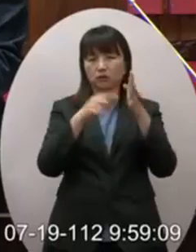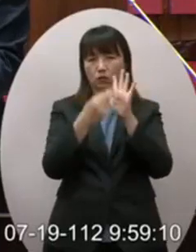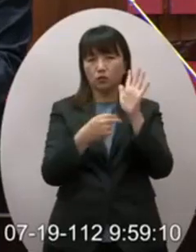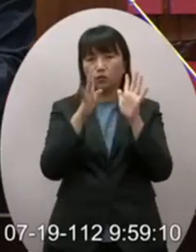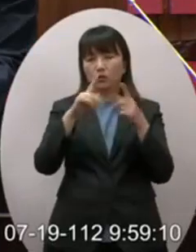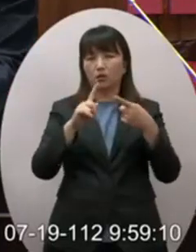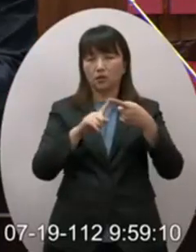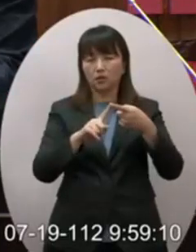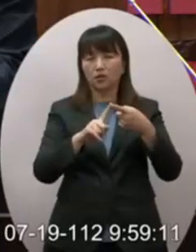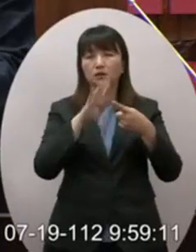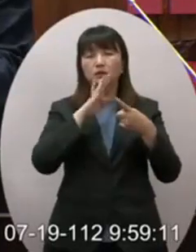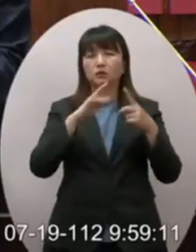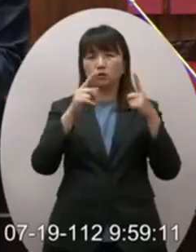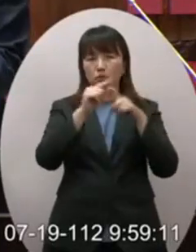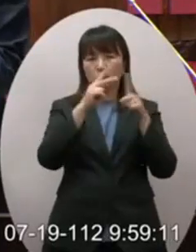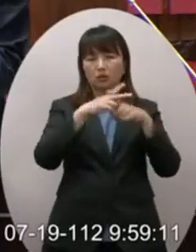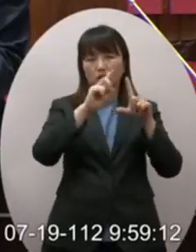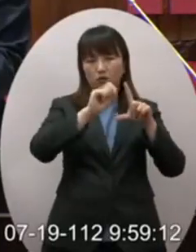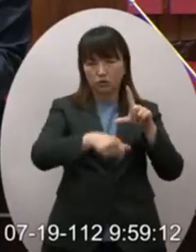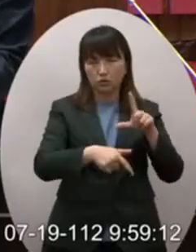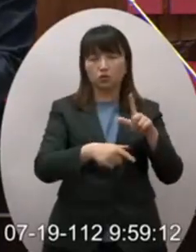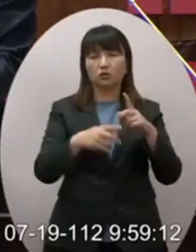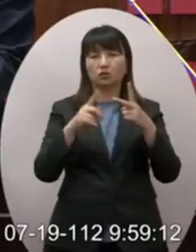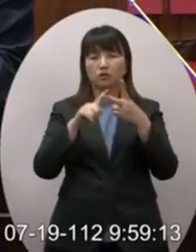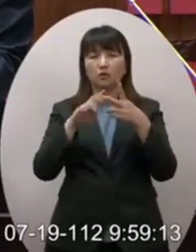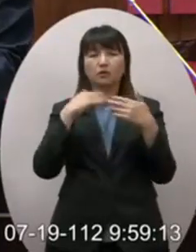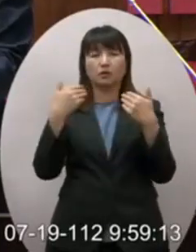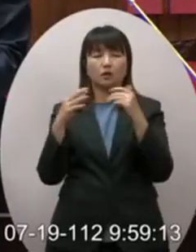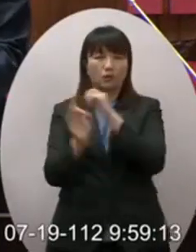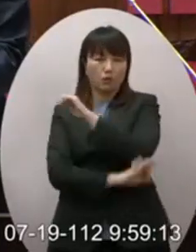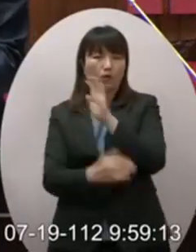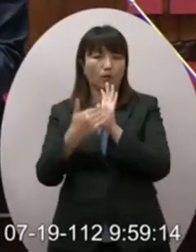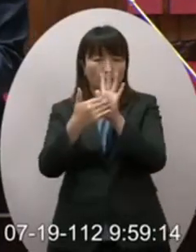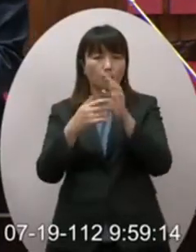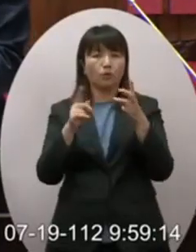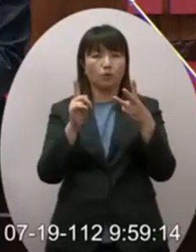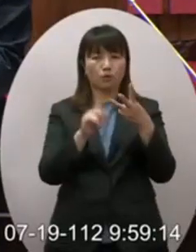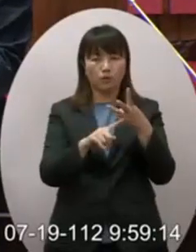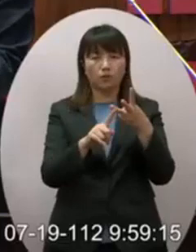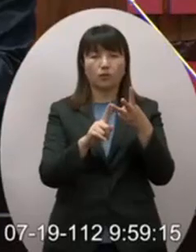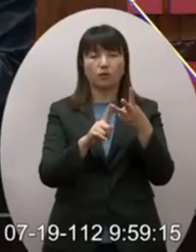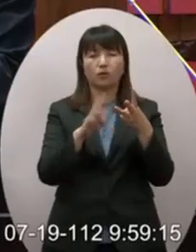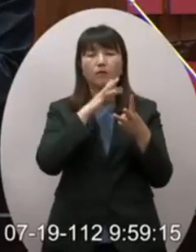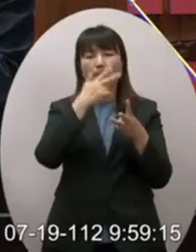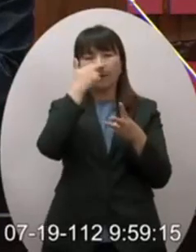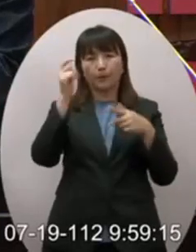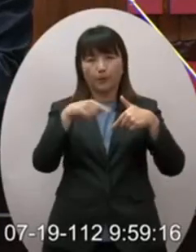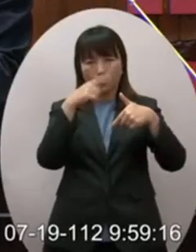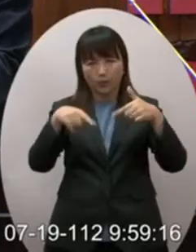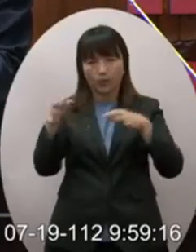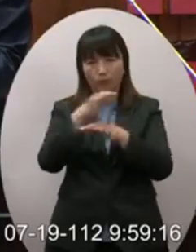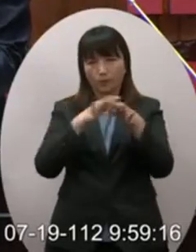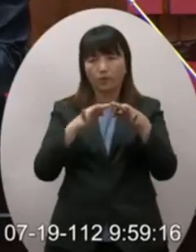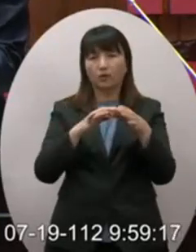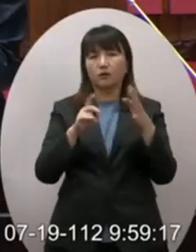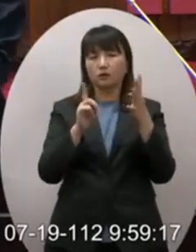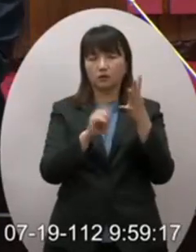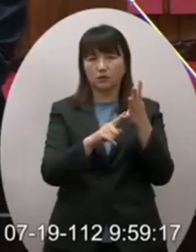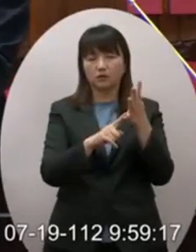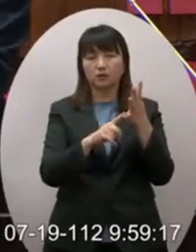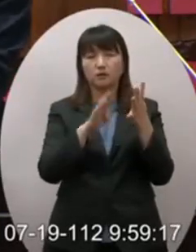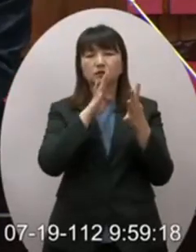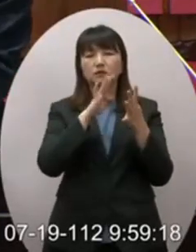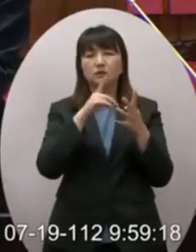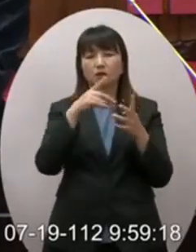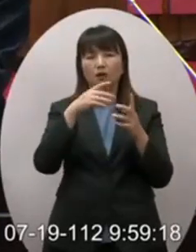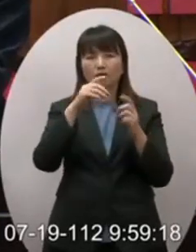一項是中小企業的縮貼一項是反貪腐的縮貼一項是便捷化貿易便捷化的縮貼一項是